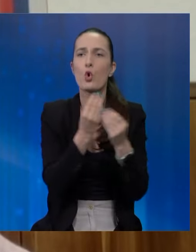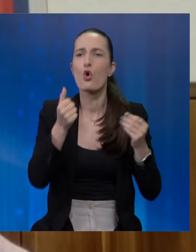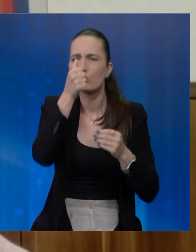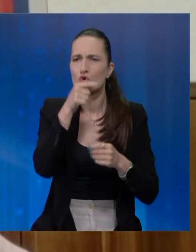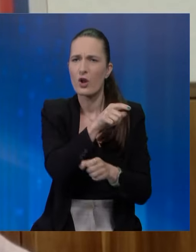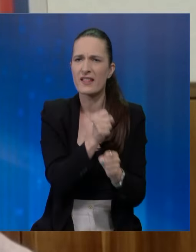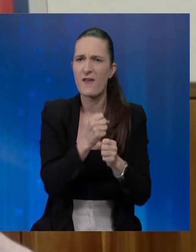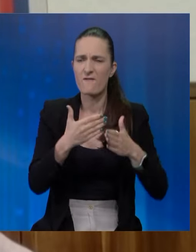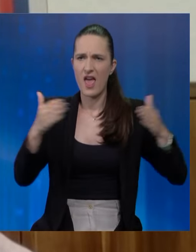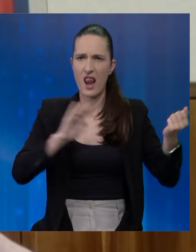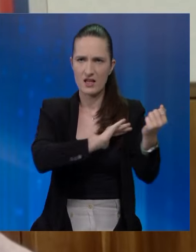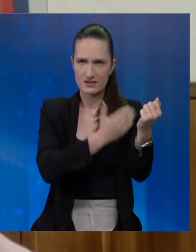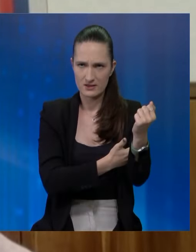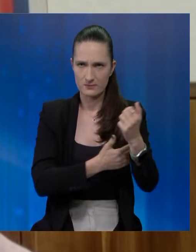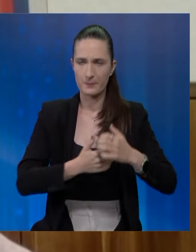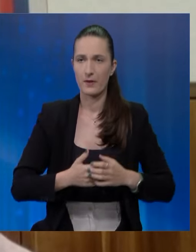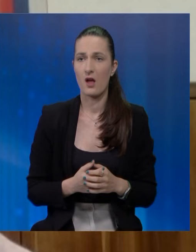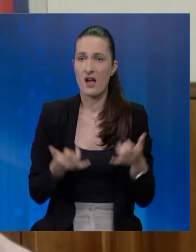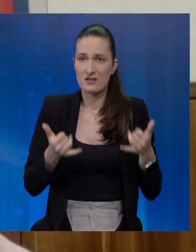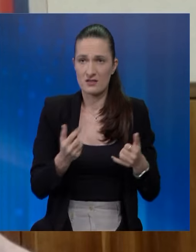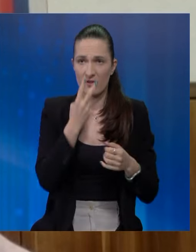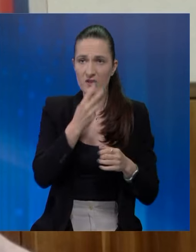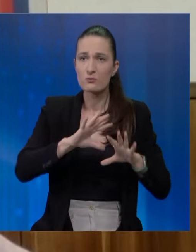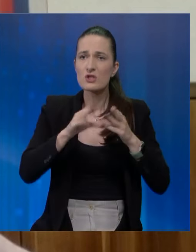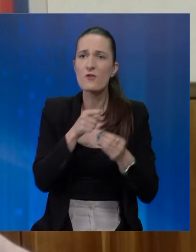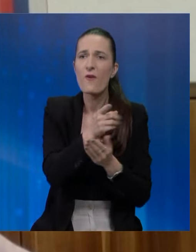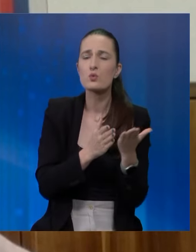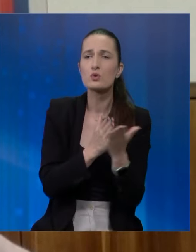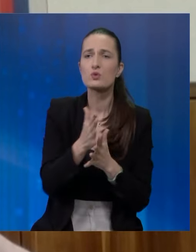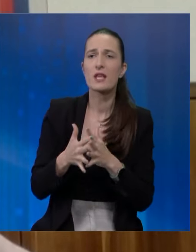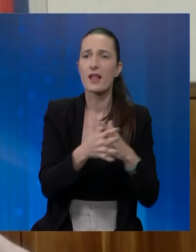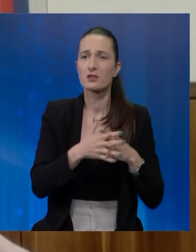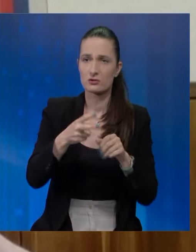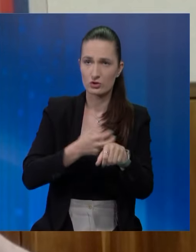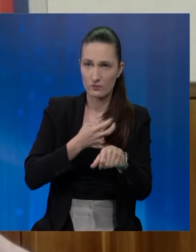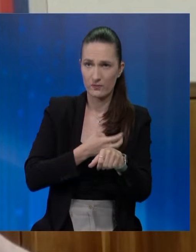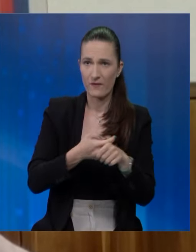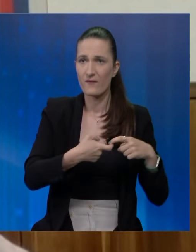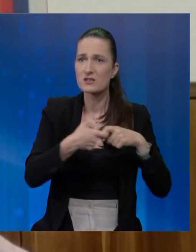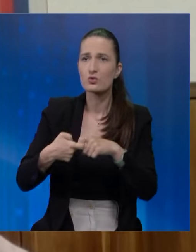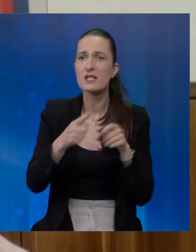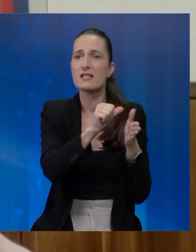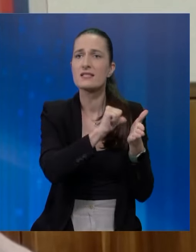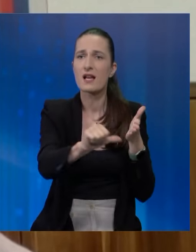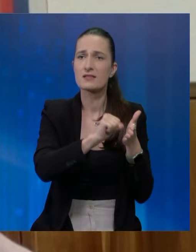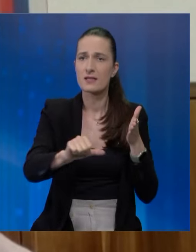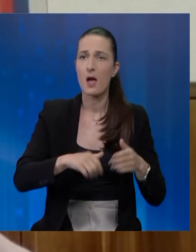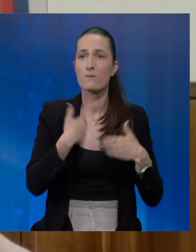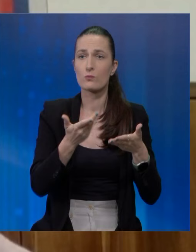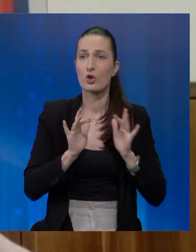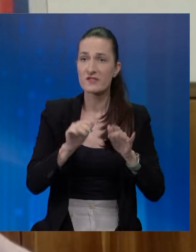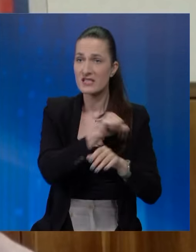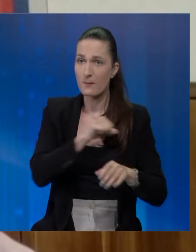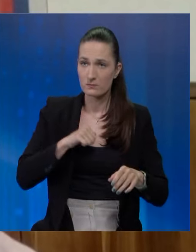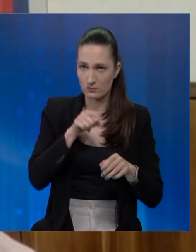puno ono što rade velike sile, a sad vidimo u slučaju Sjedinjenih država vezano za sankcije. Ali